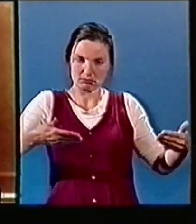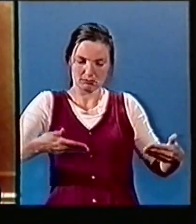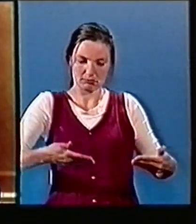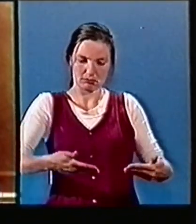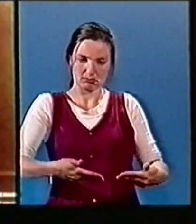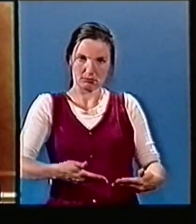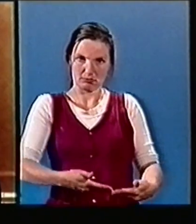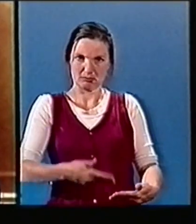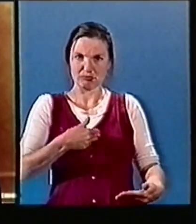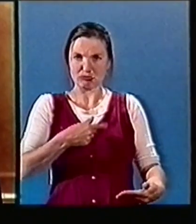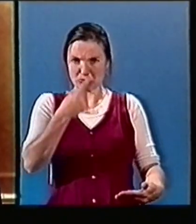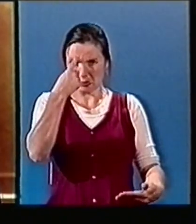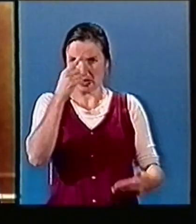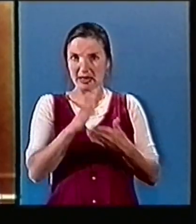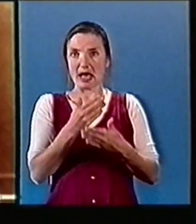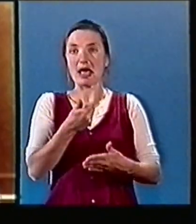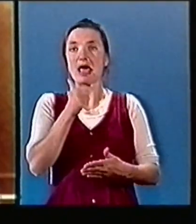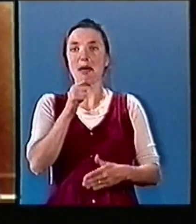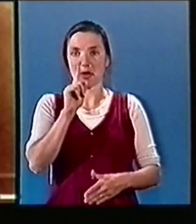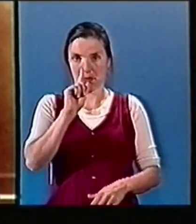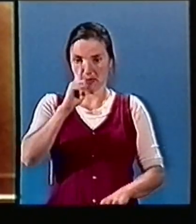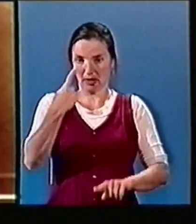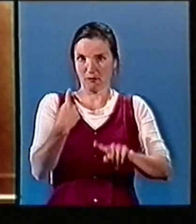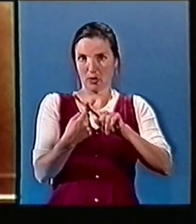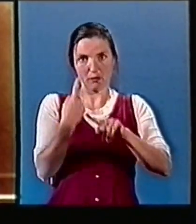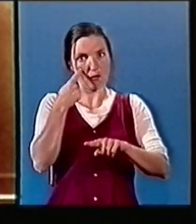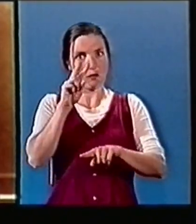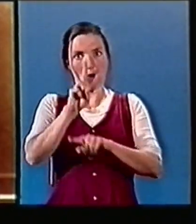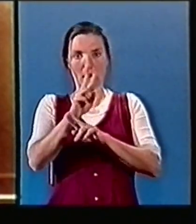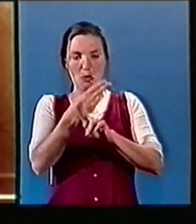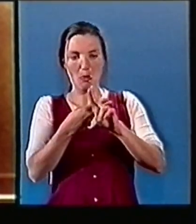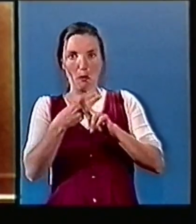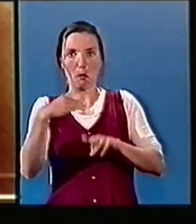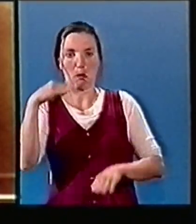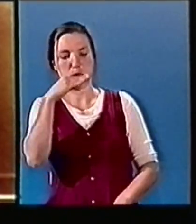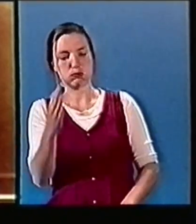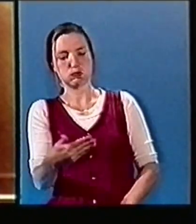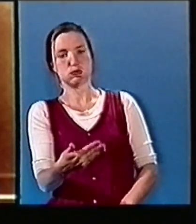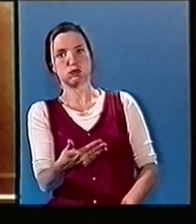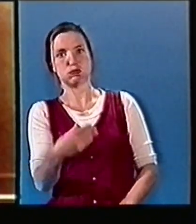cérémonie qui s'est déroulée à la va-vite. Il n'y a pas d'autre formule. Isabelle Heusen.